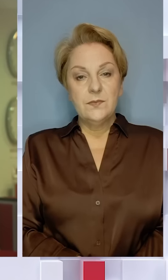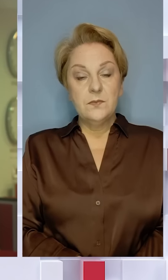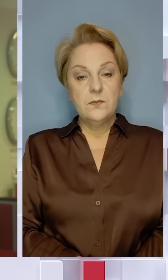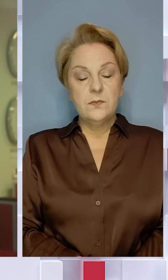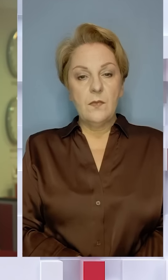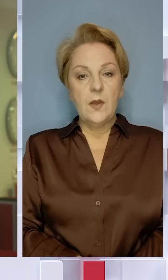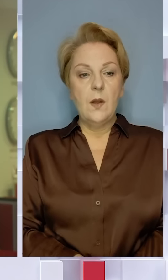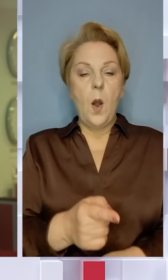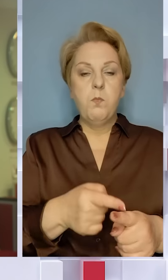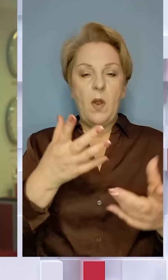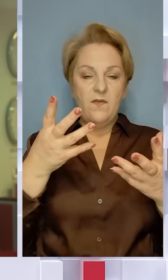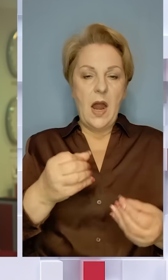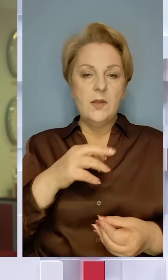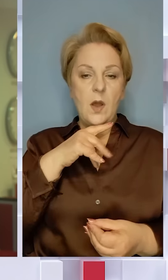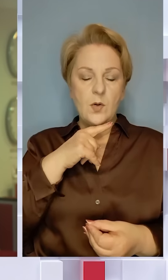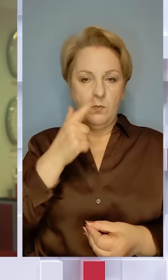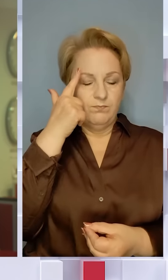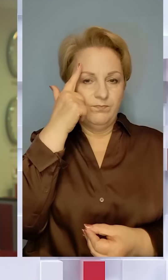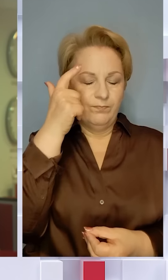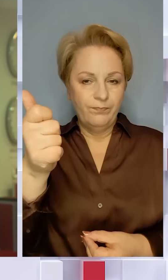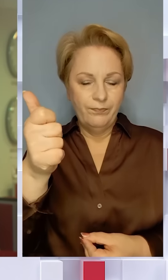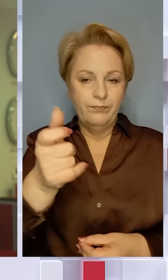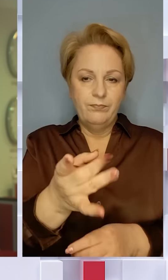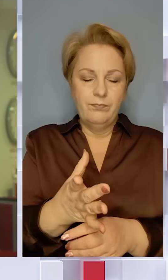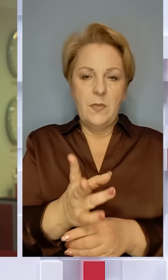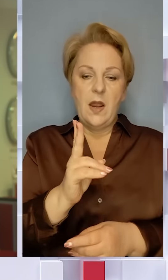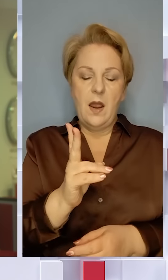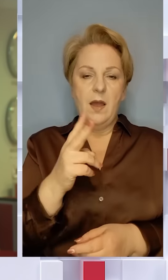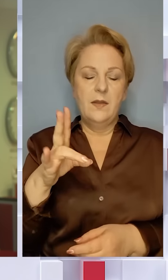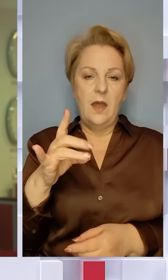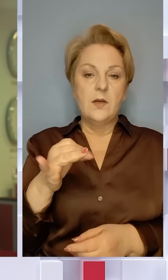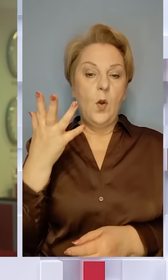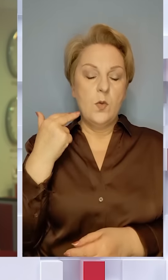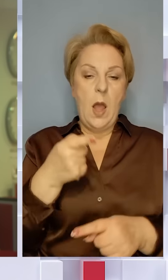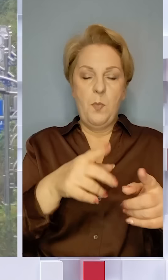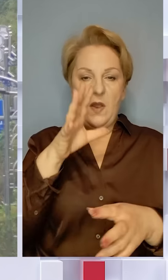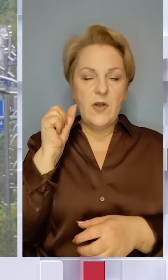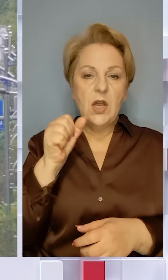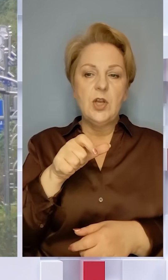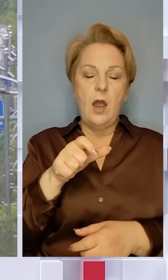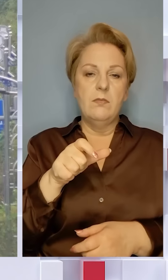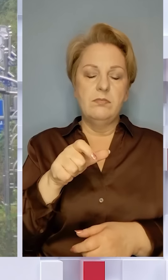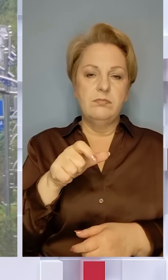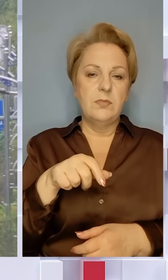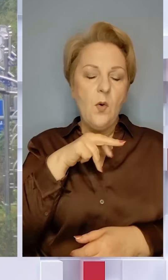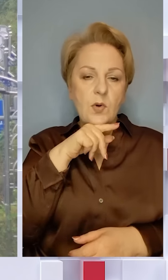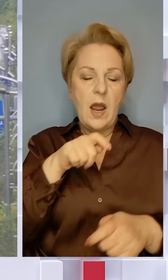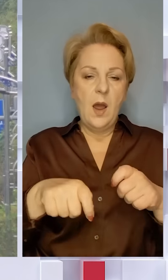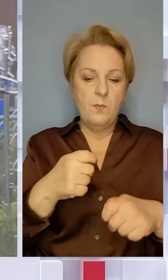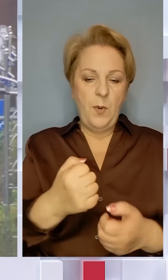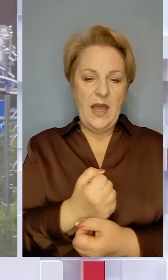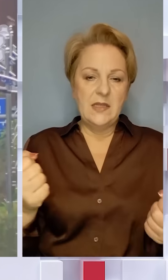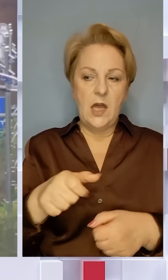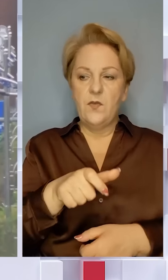Південна Корея зробила попереджувальний постріл у бік КНДР після того, як Північна Корея підірвала дороги. Сеул рішуче засуджує